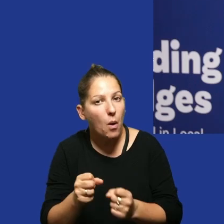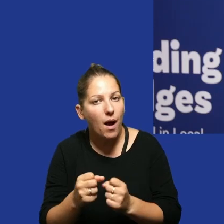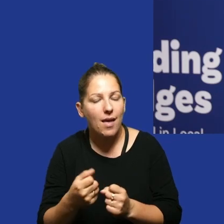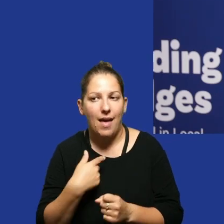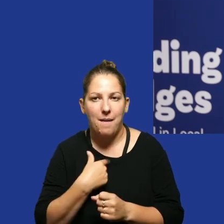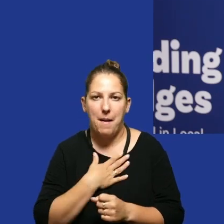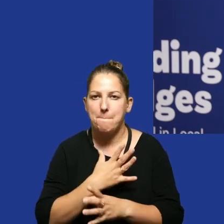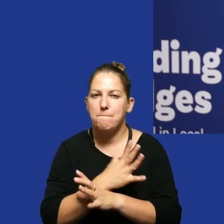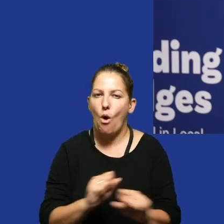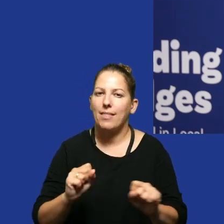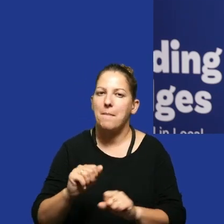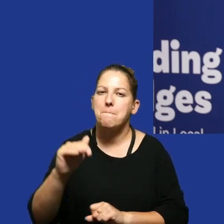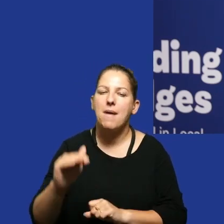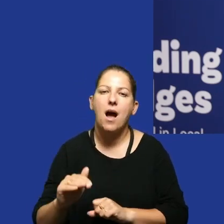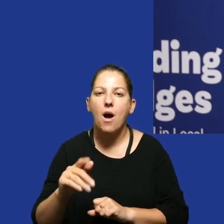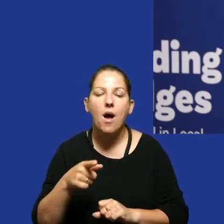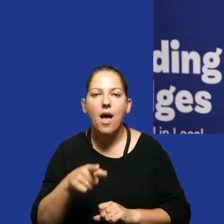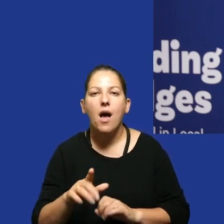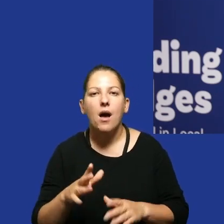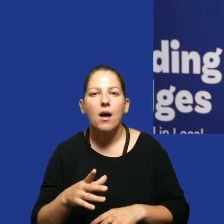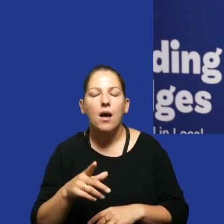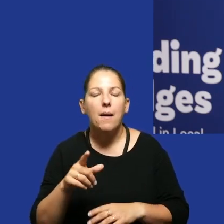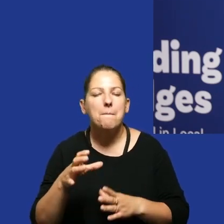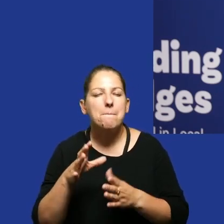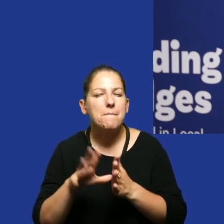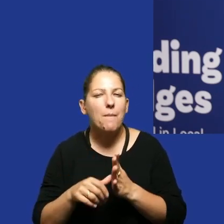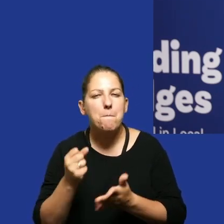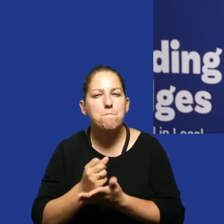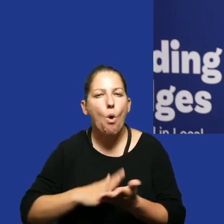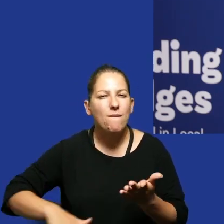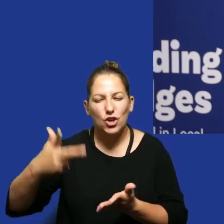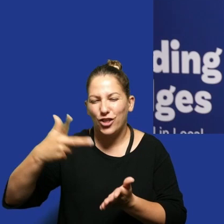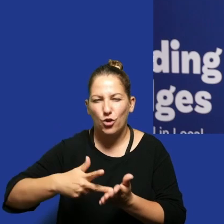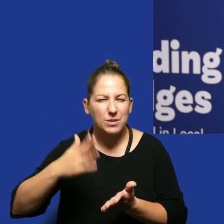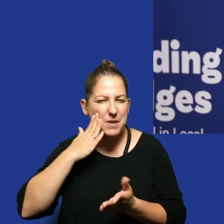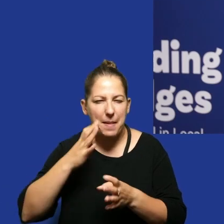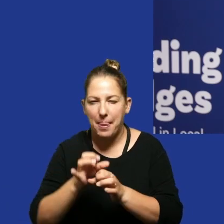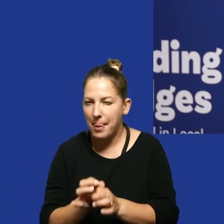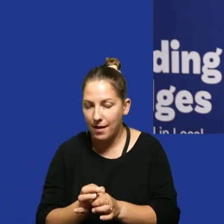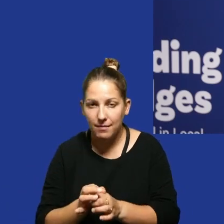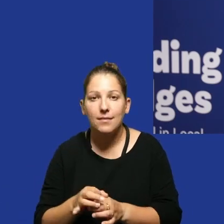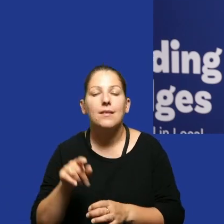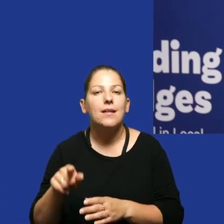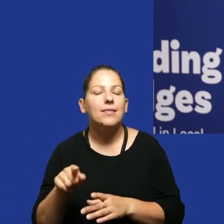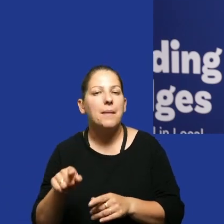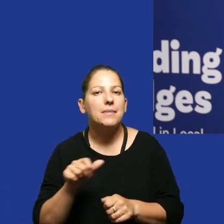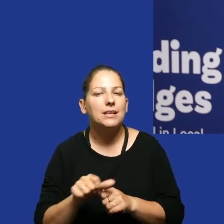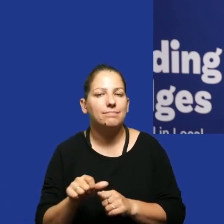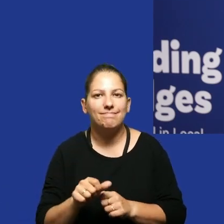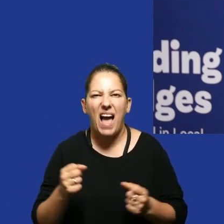takiego bohatera swojego małego miasteczko, się nazywa Przedburz, jest w moim powiecie. Ma 3 tysiące mieszkańców. I tam jest tak